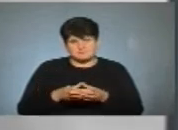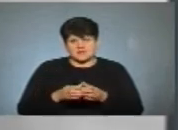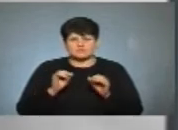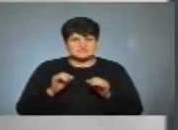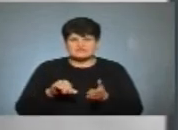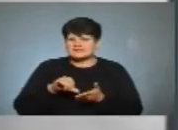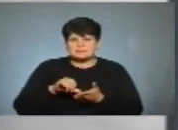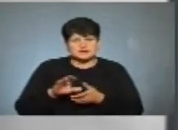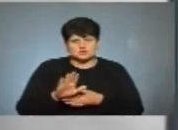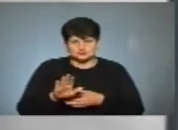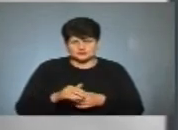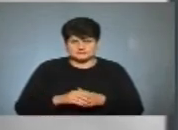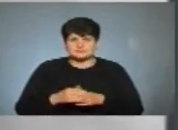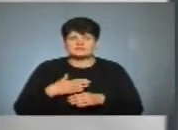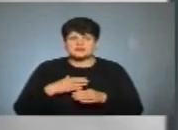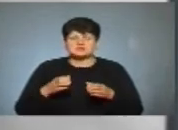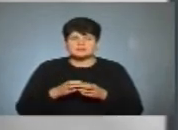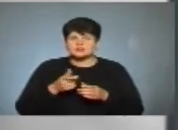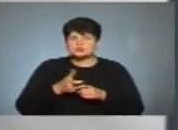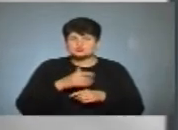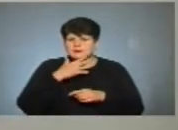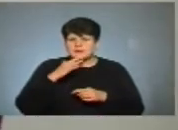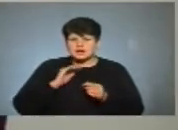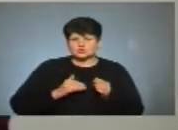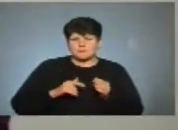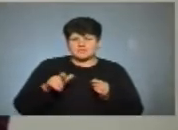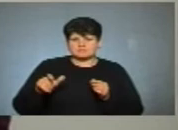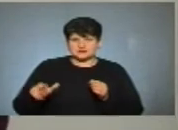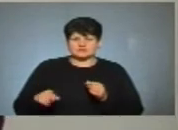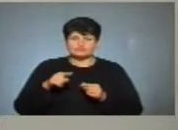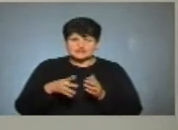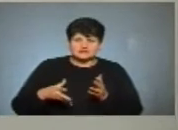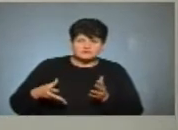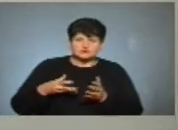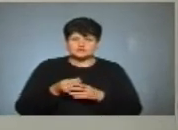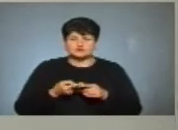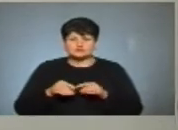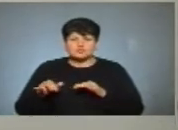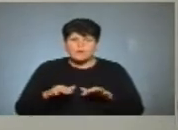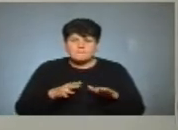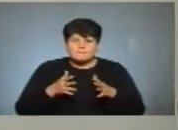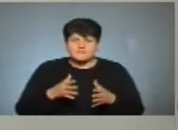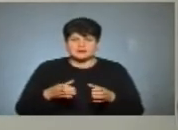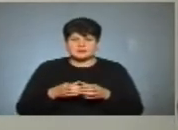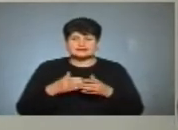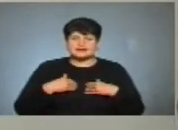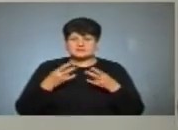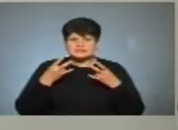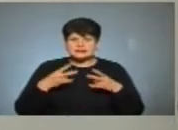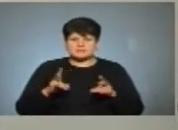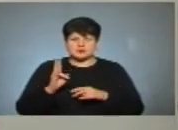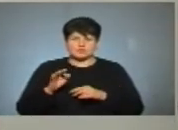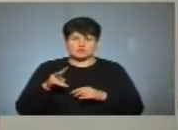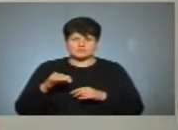фізична присутність. партії дуже багато підприємців. Це люди самодостатні. Власне, вони і фінансують цю кампанію, партію. Нам ніякого Коломойського не треба.